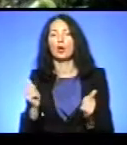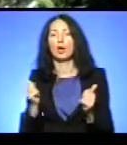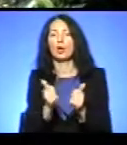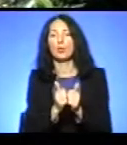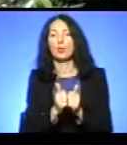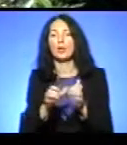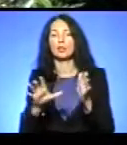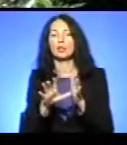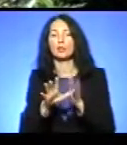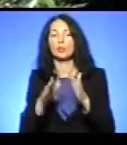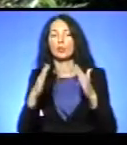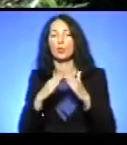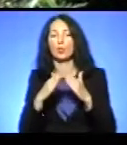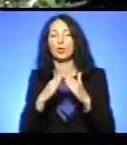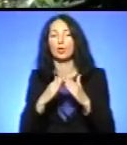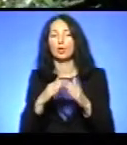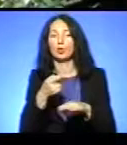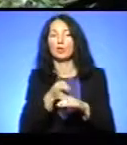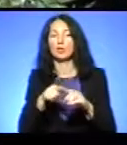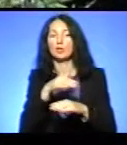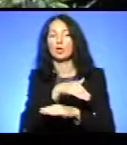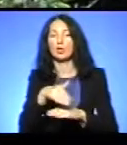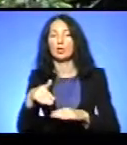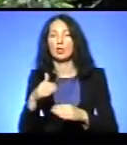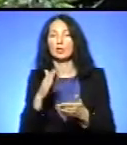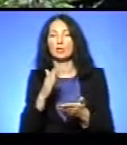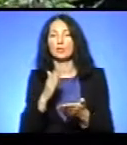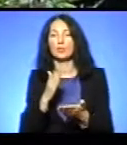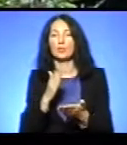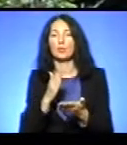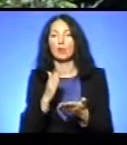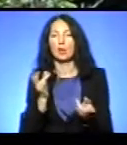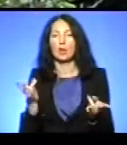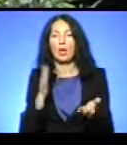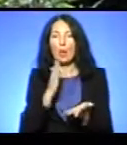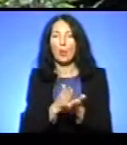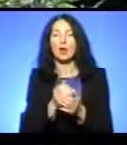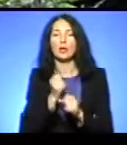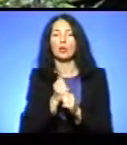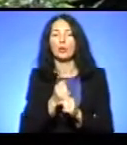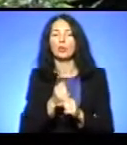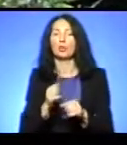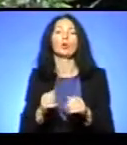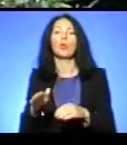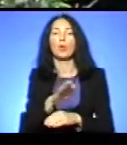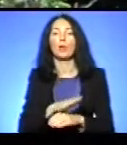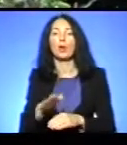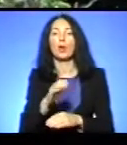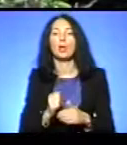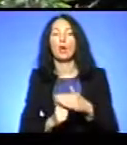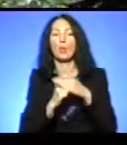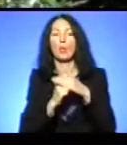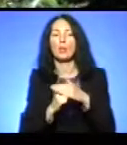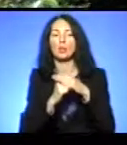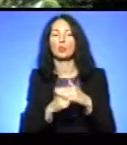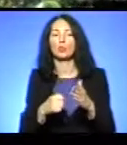пінстанції по цій адресі повинен робити прибирання балансу утримувач, який належно